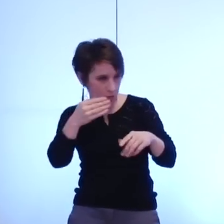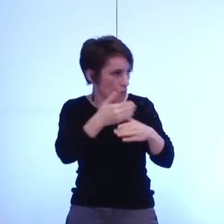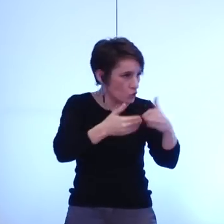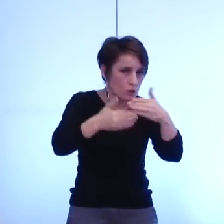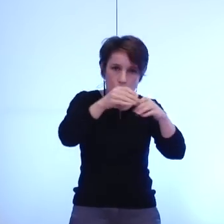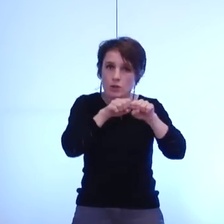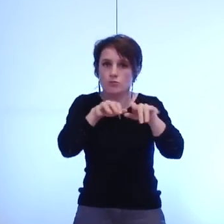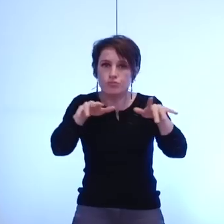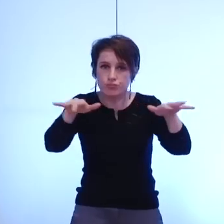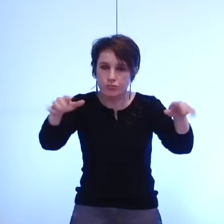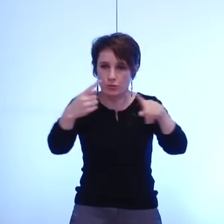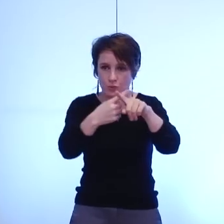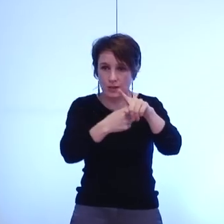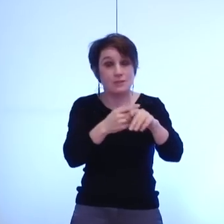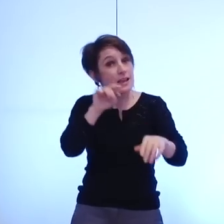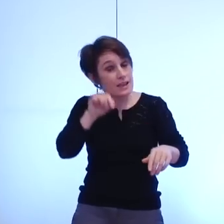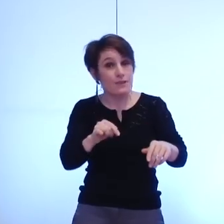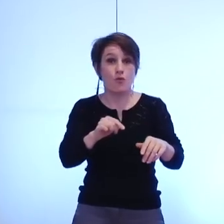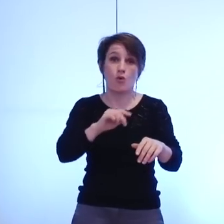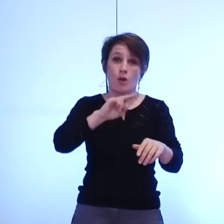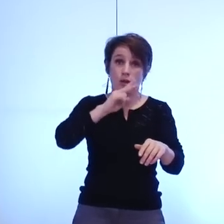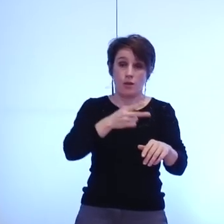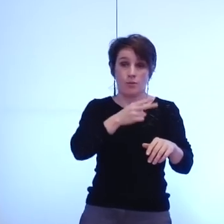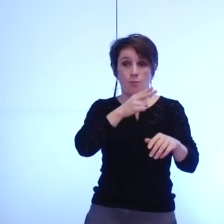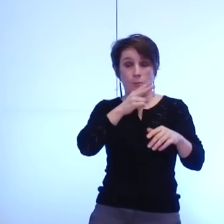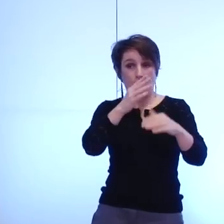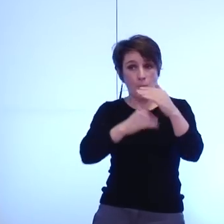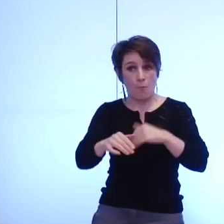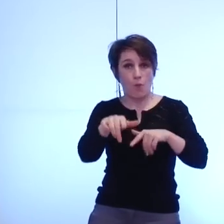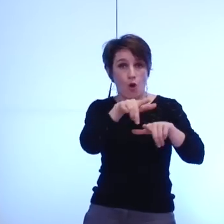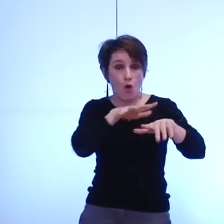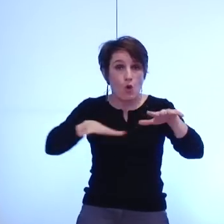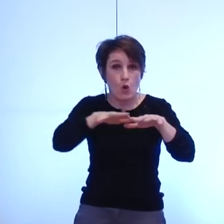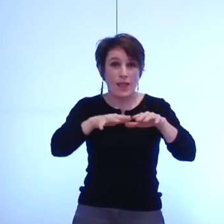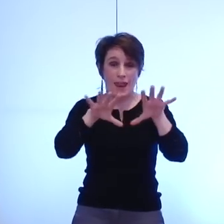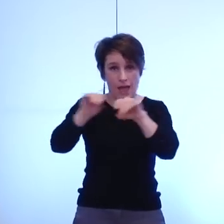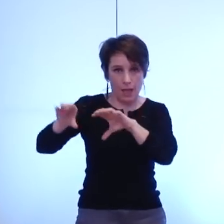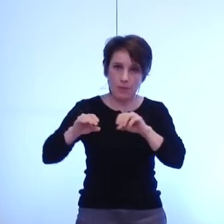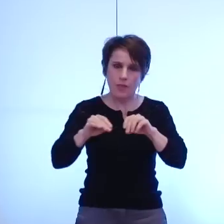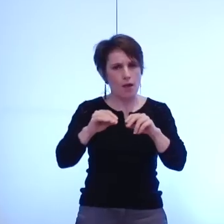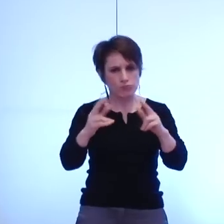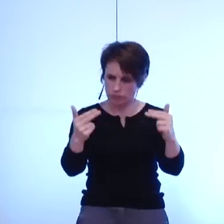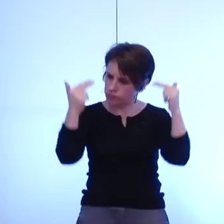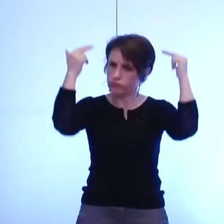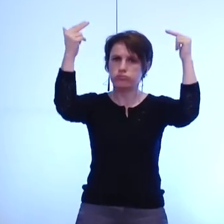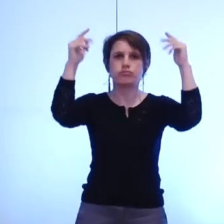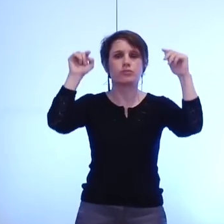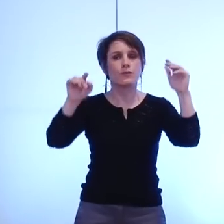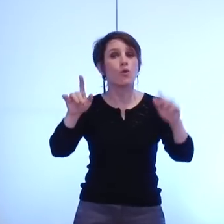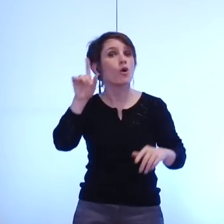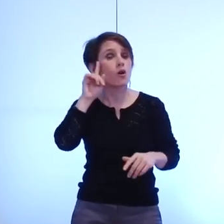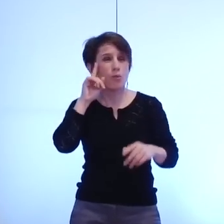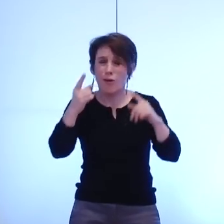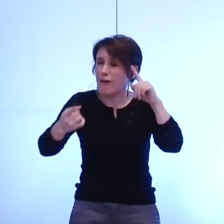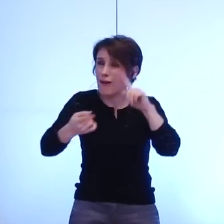avec un plan local de l'habitat ambitieux car encore une fois un toit est